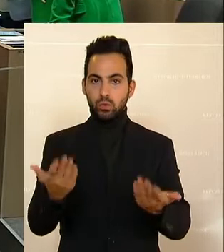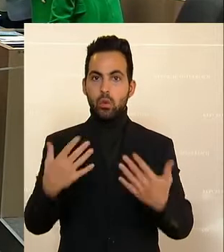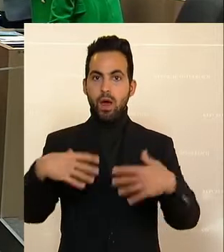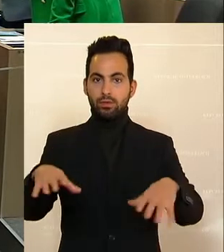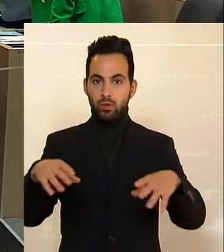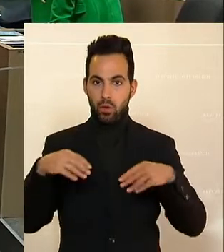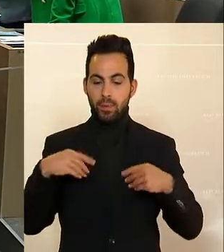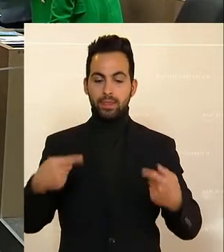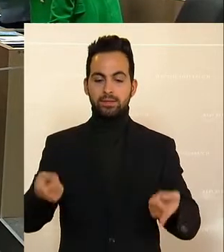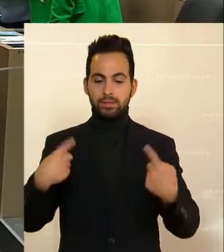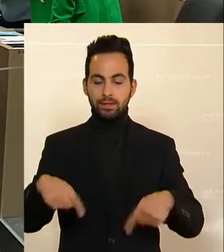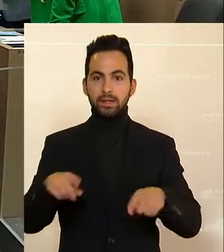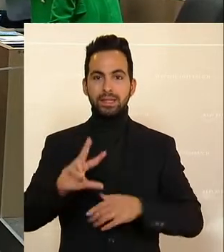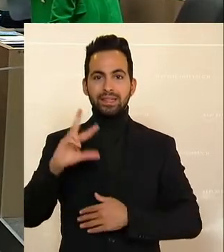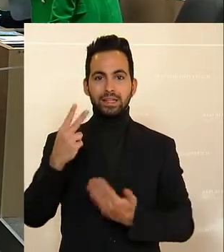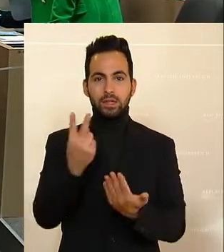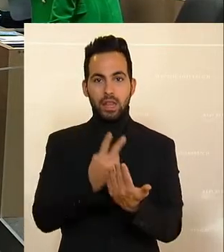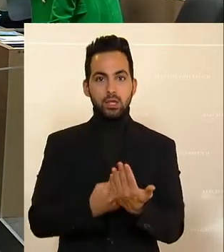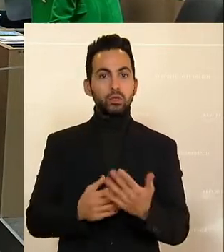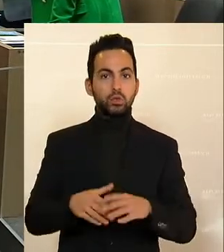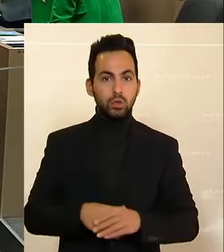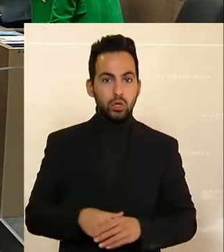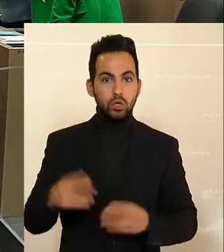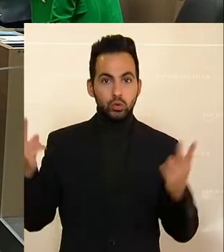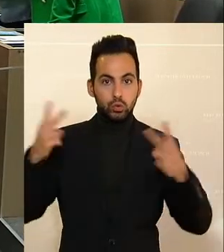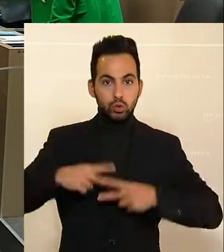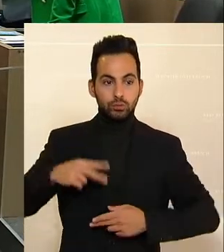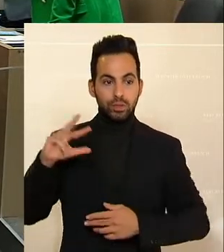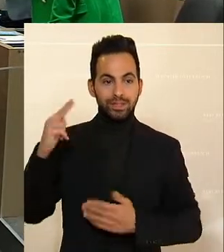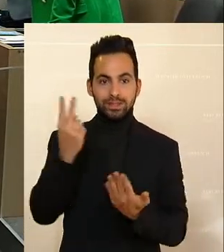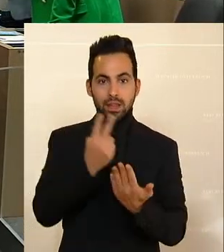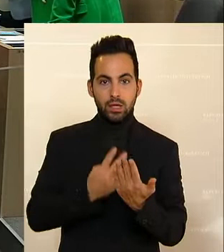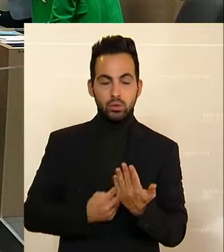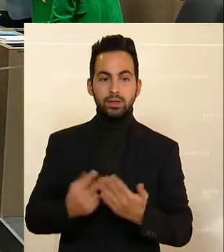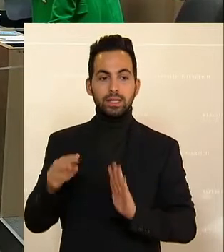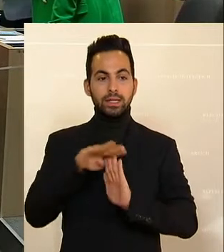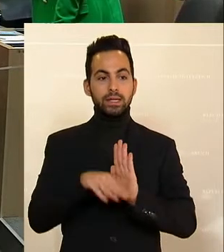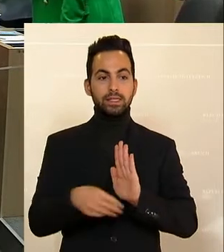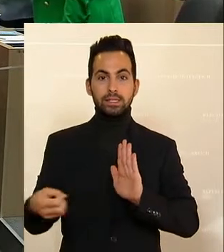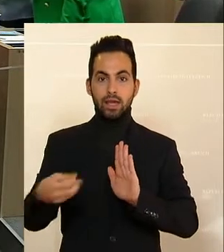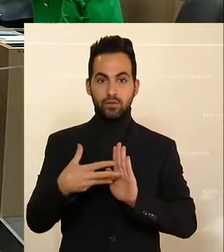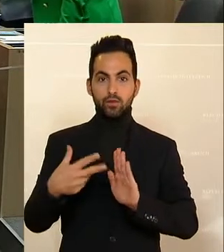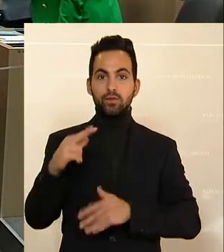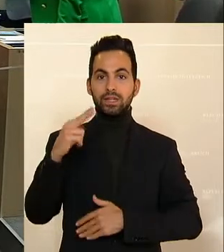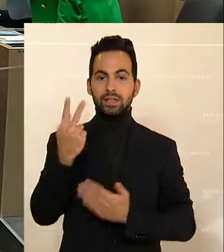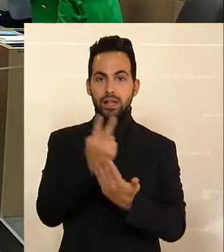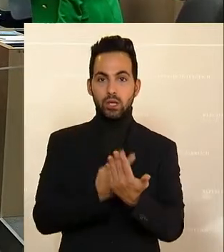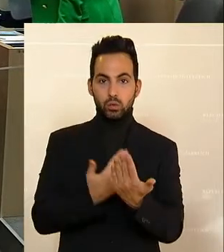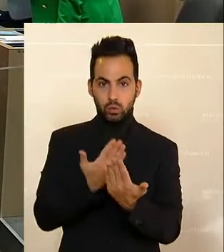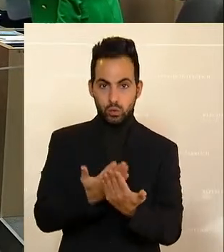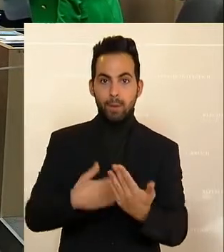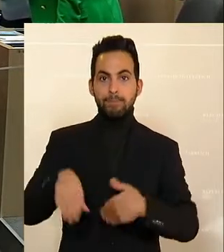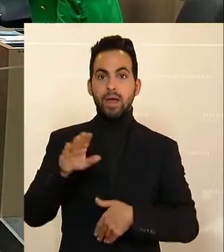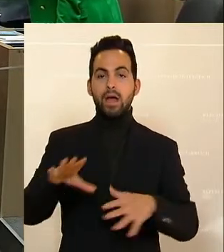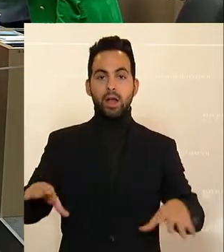angenommen. Wir kommen zugleich zur dritten Lesung. Zustimmung in dritter Lesung. Der Gesetzentwurf ist in dritter Lesung mit